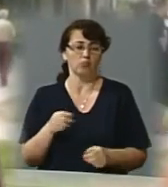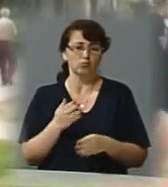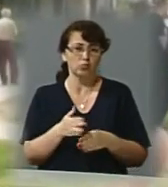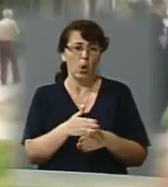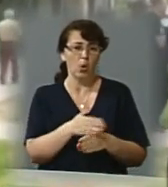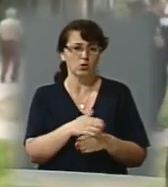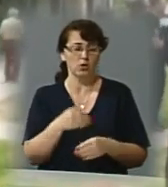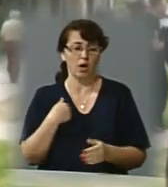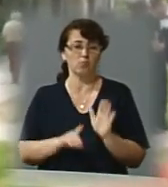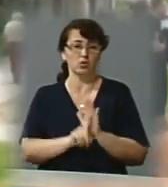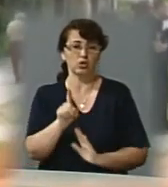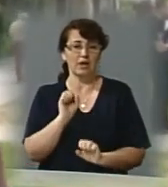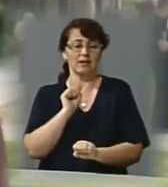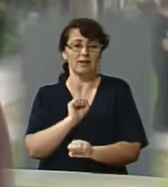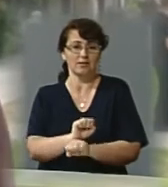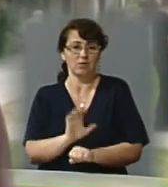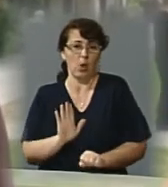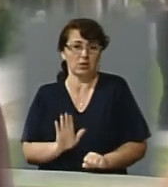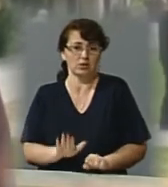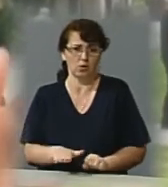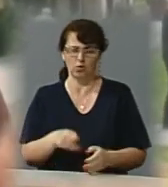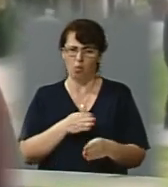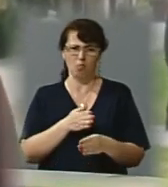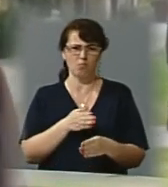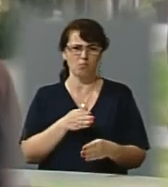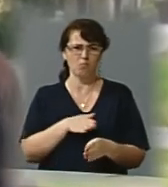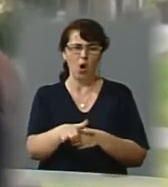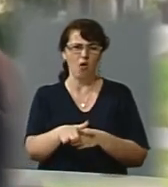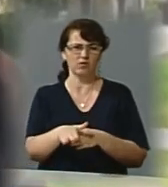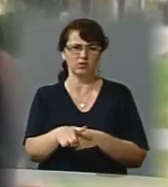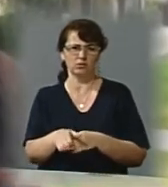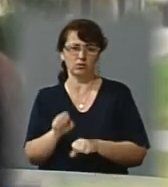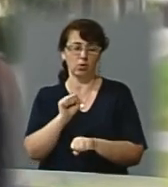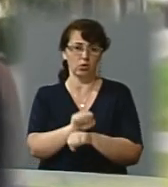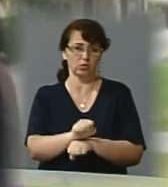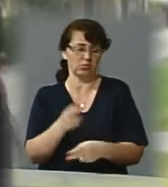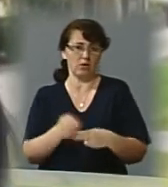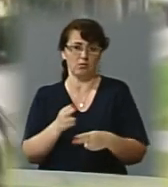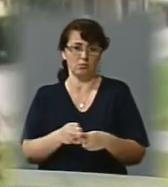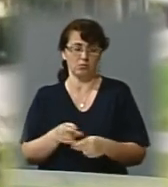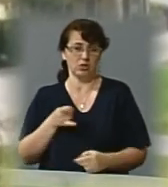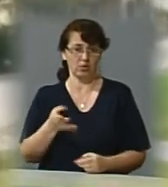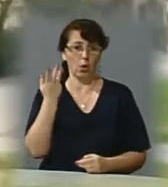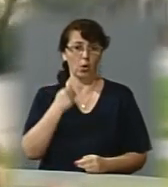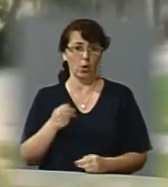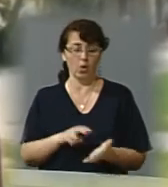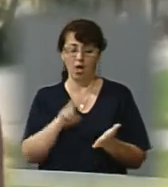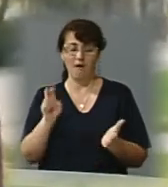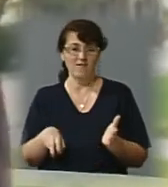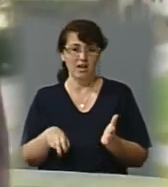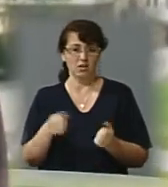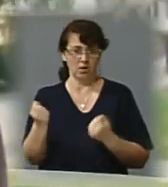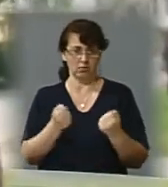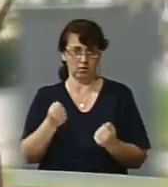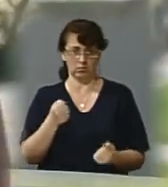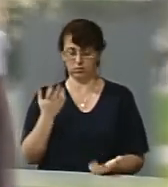починаю турмозити, але він мені повністю перегородив дорогу і я вдараюся в нього. Коли він вийшов з автомобіля, він почав неадекватно